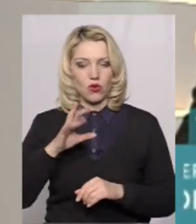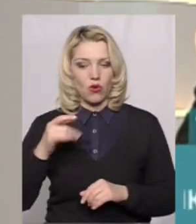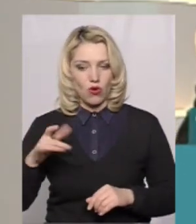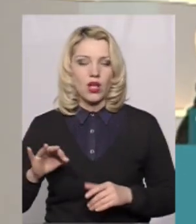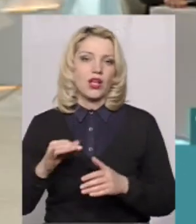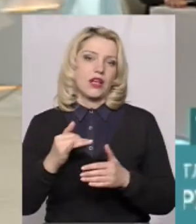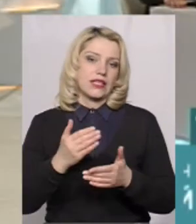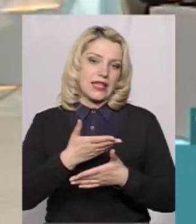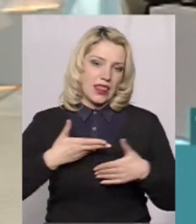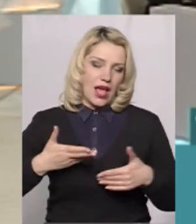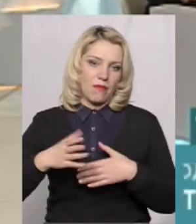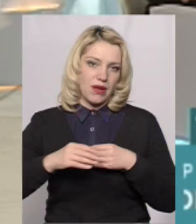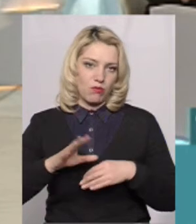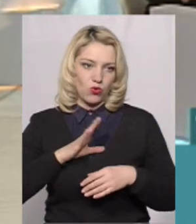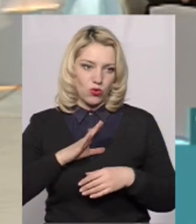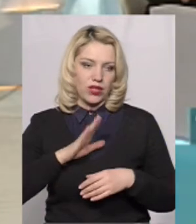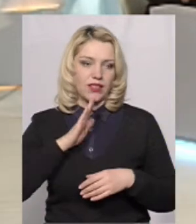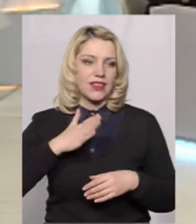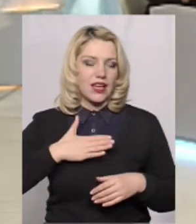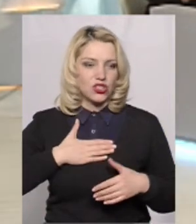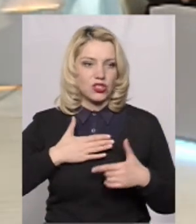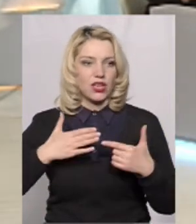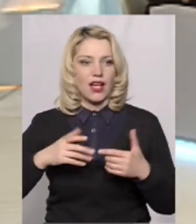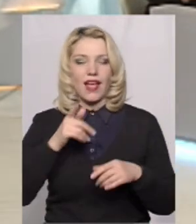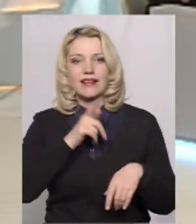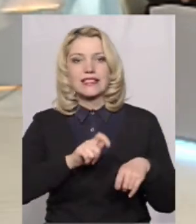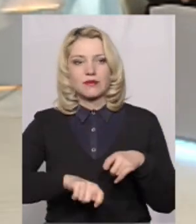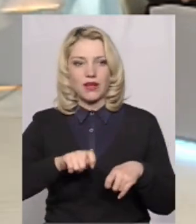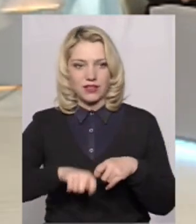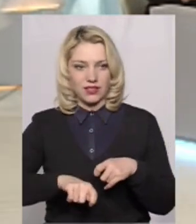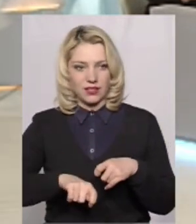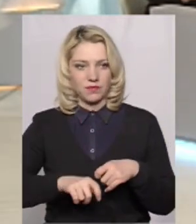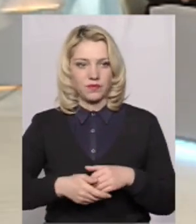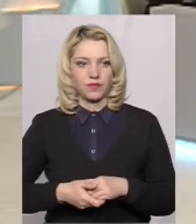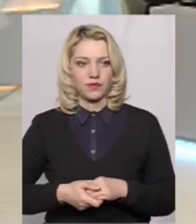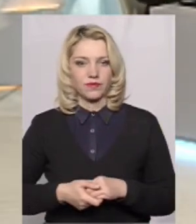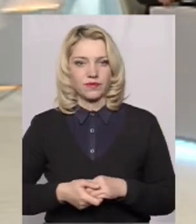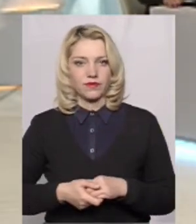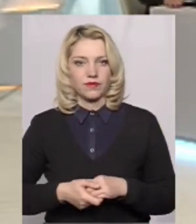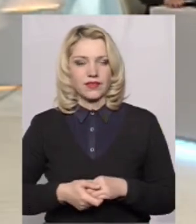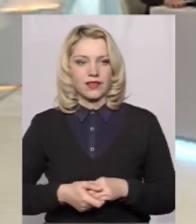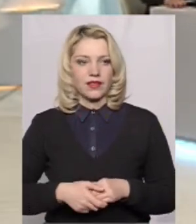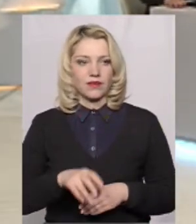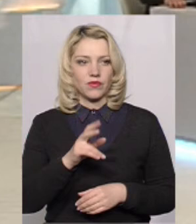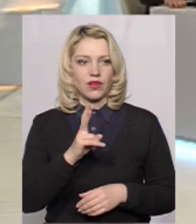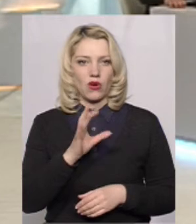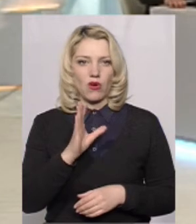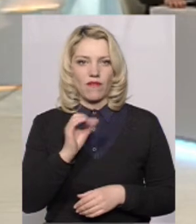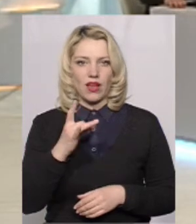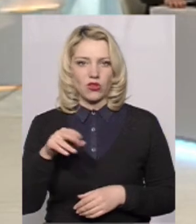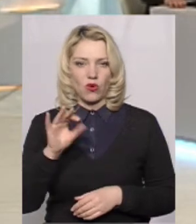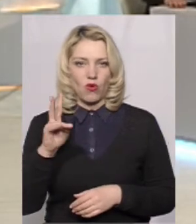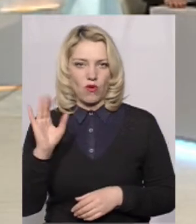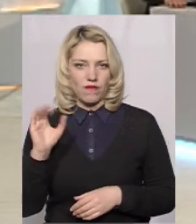З нами були наші експерти Ірина Кавардакова